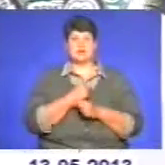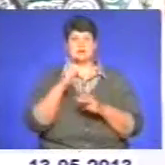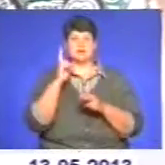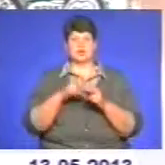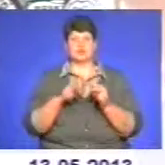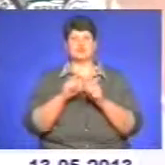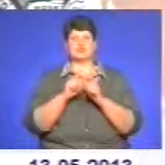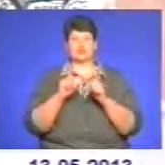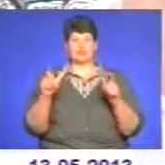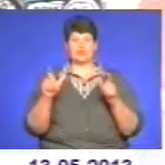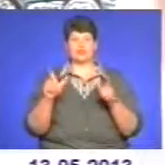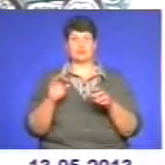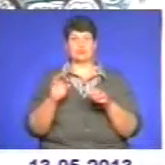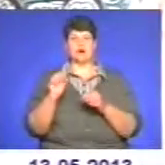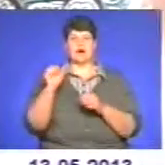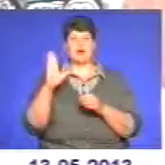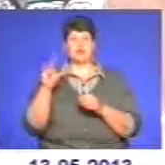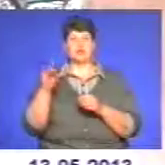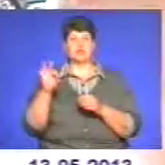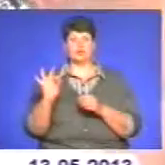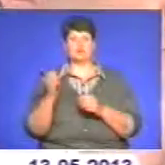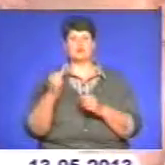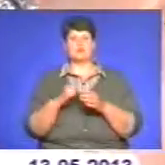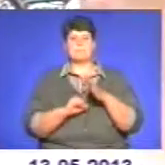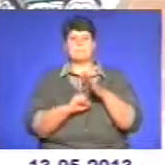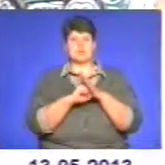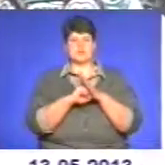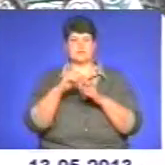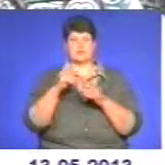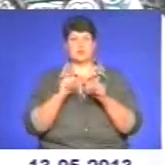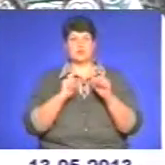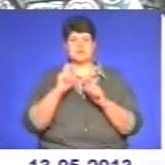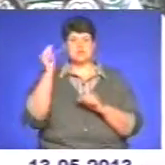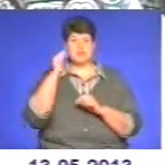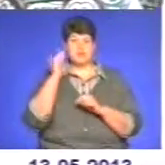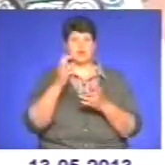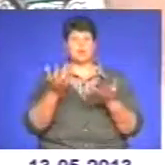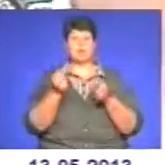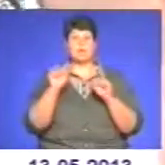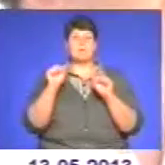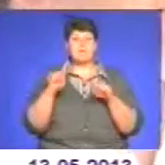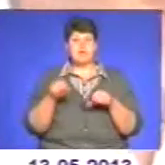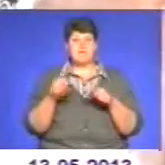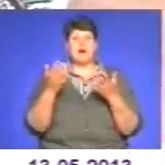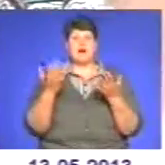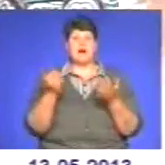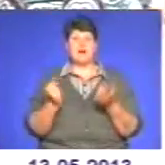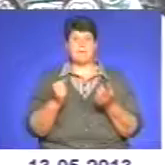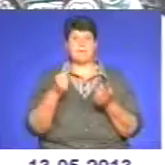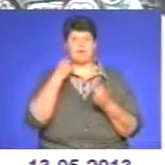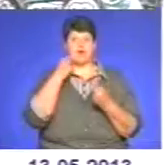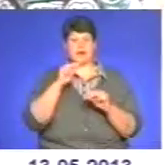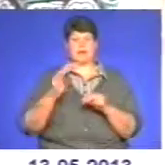школу, проходять тільки автошколу, проходять тільки базовий курс навчання, отримують права, але все ж таки покращувати